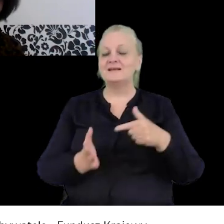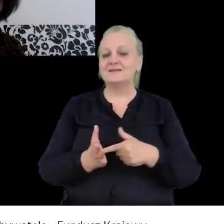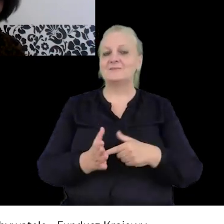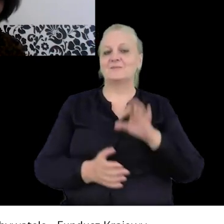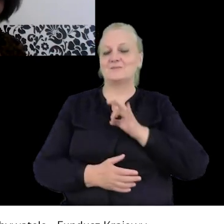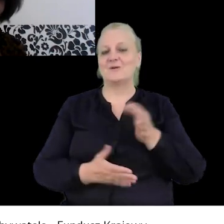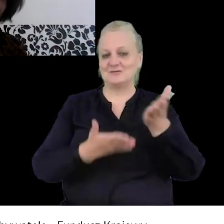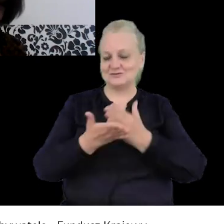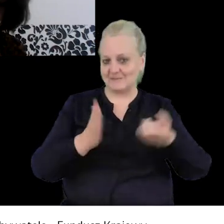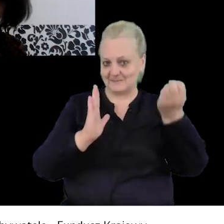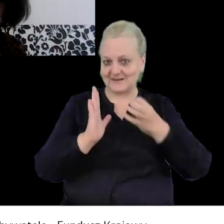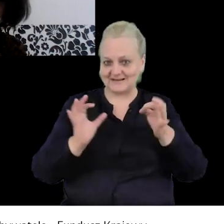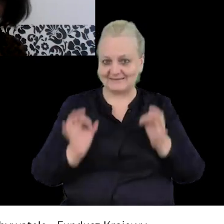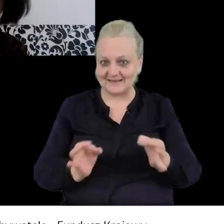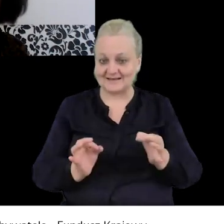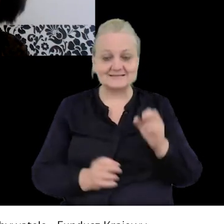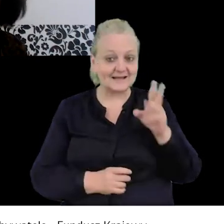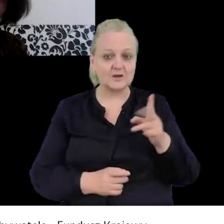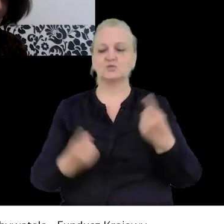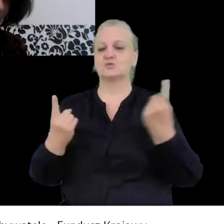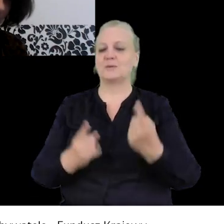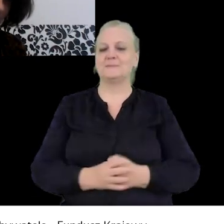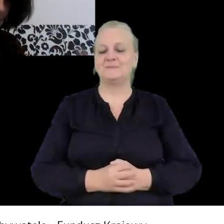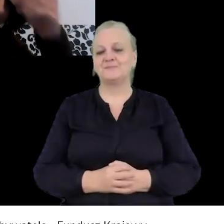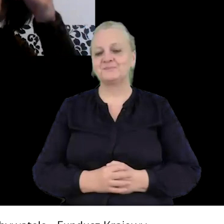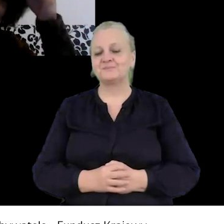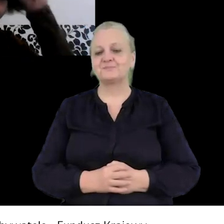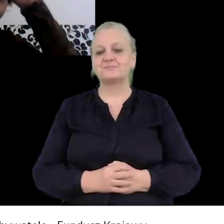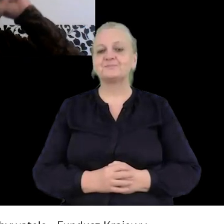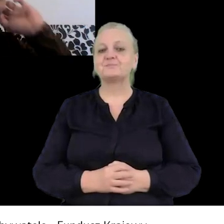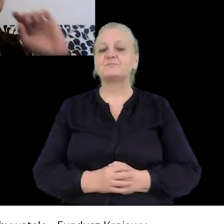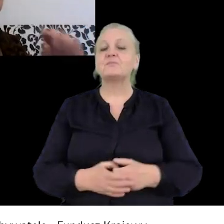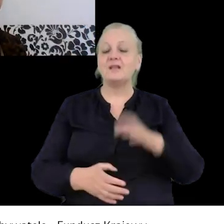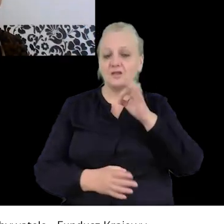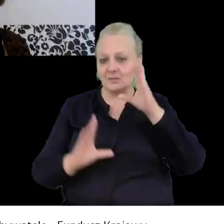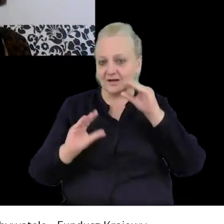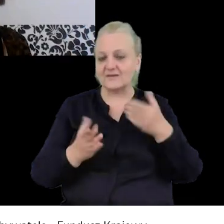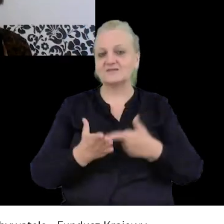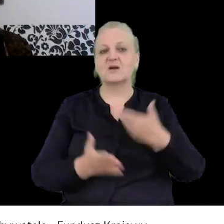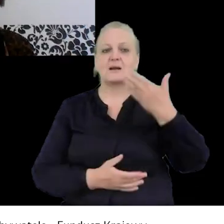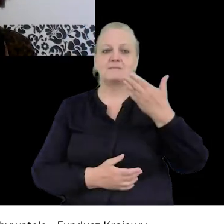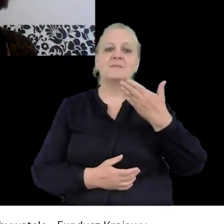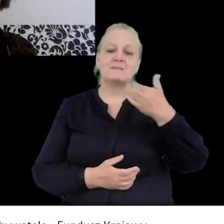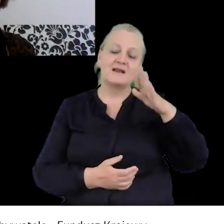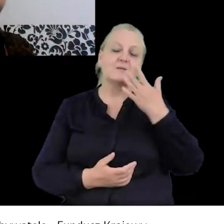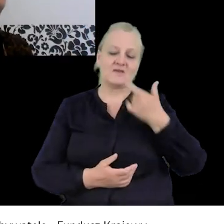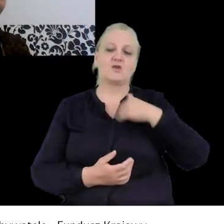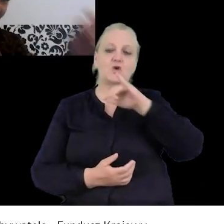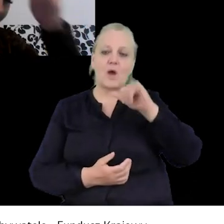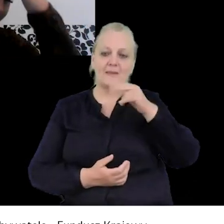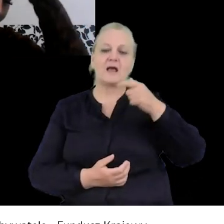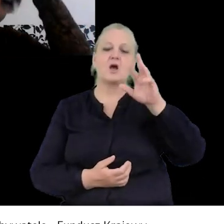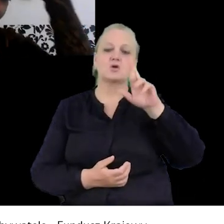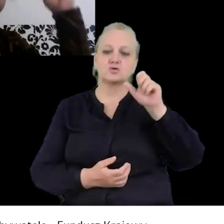częścią prezentacji, tak? jeszcze? Super. Więc dobry wieczór. Jak Marta powiedziała, nazywam się Anna Rostkowska. Jestem